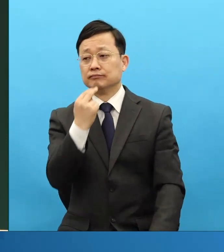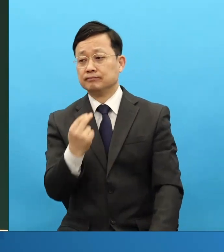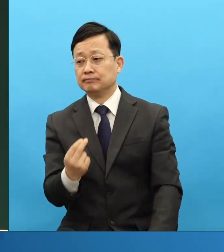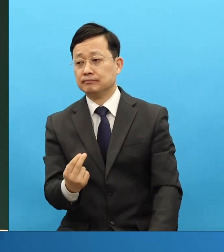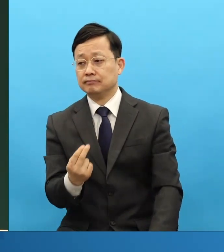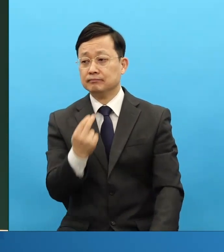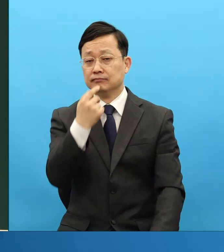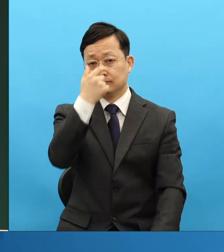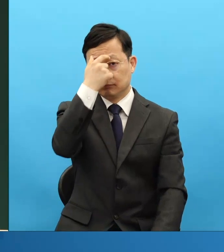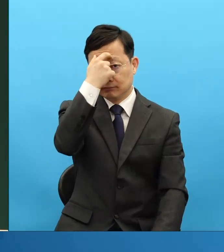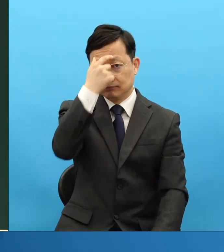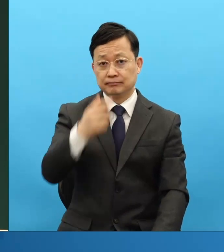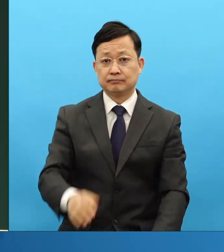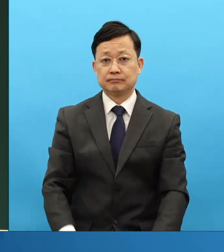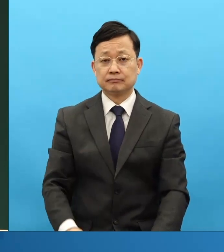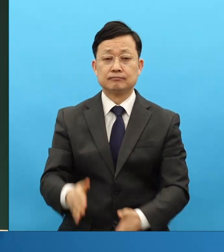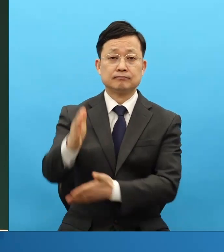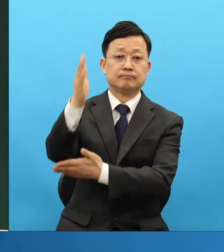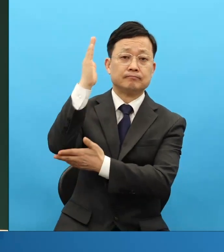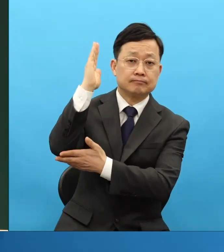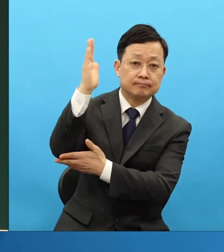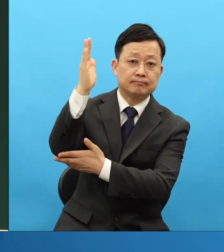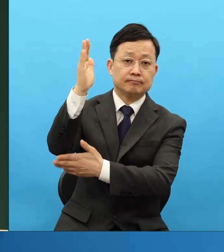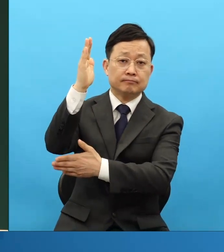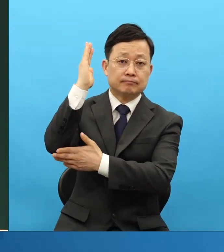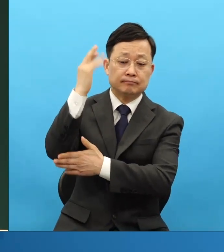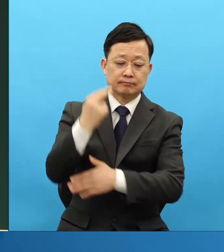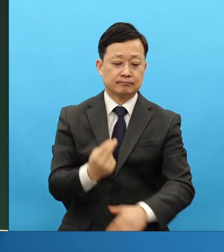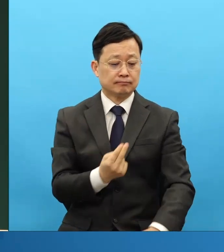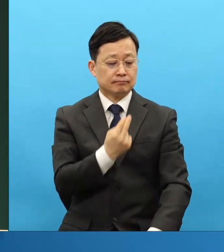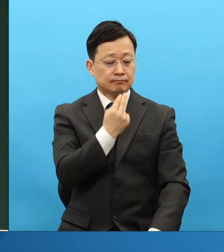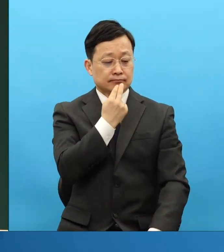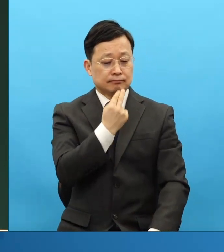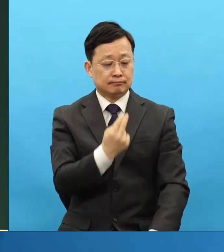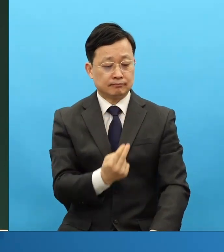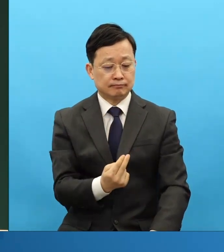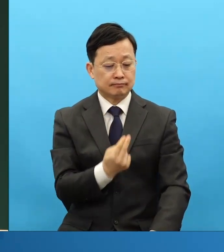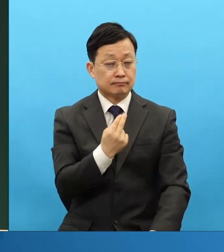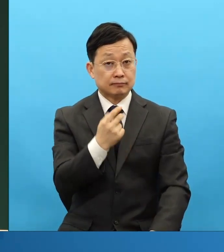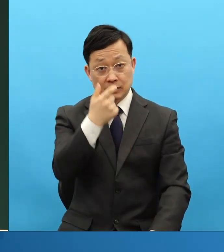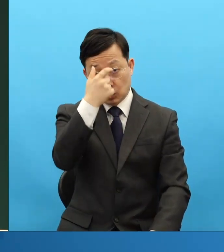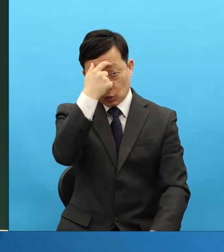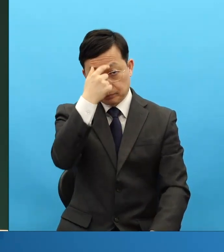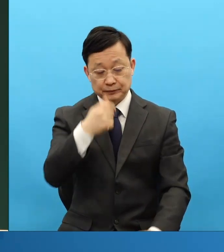뭐 저는 메시지 할 때도 계속 호흡하고요. 음식 먹을 때도 합니다.